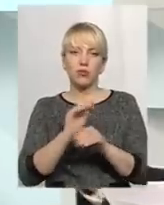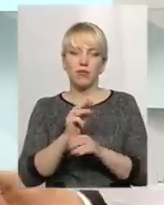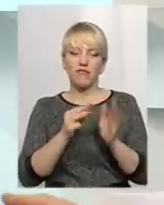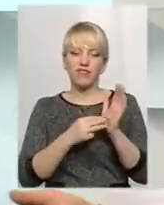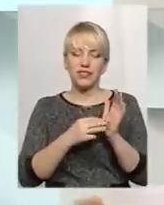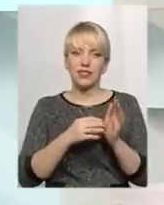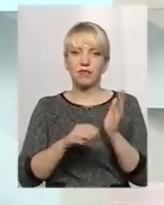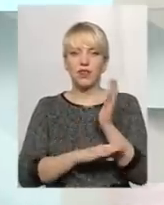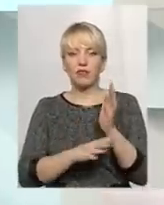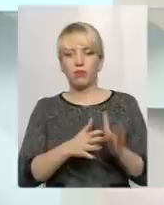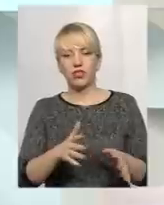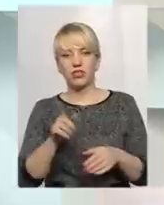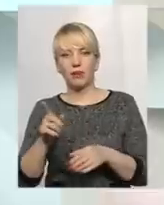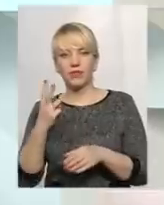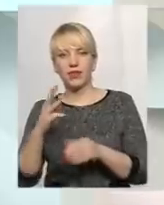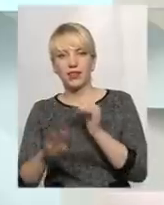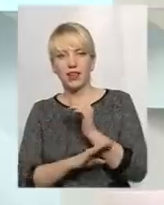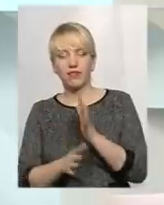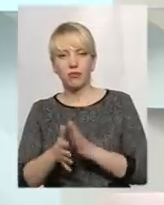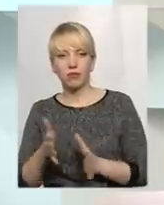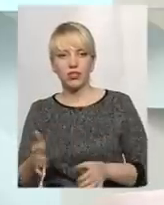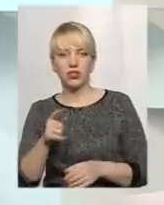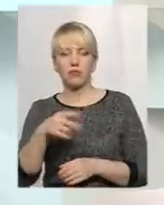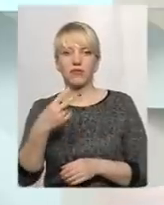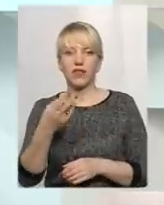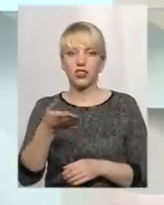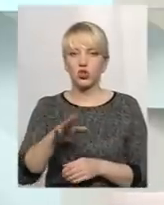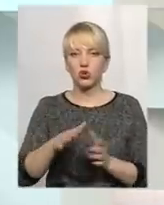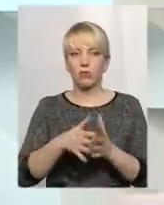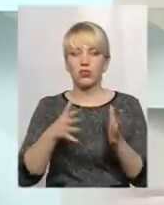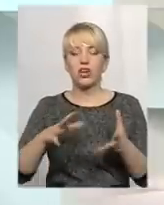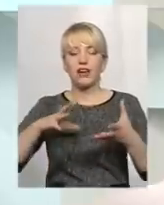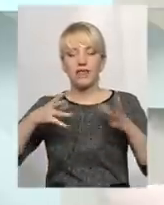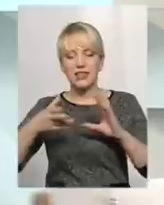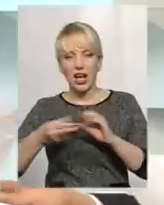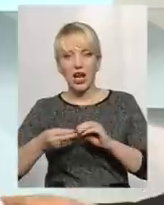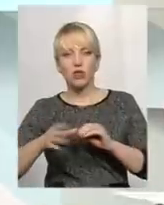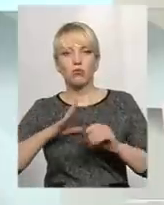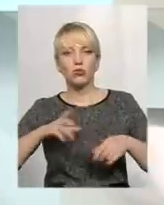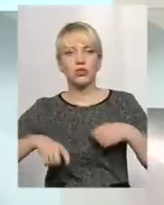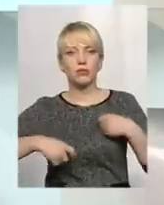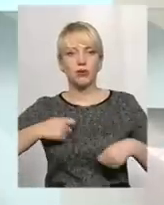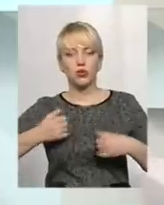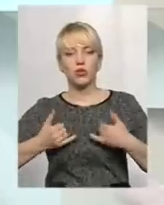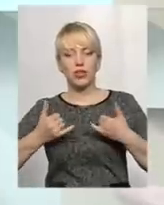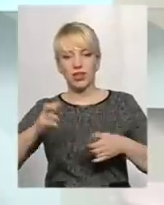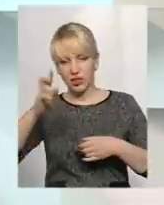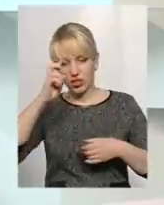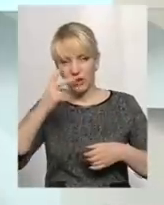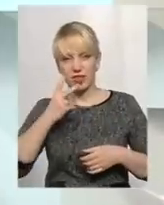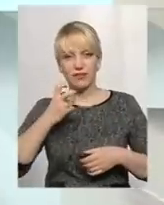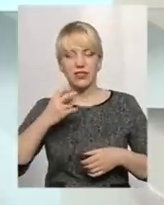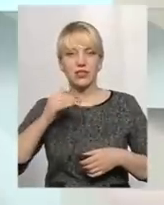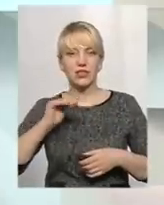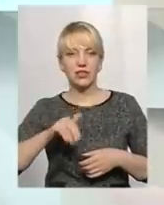більше, там на 3 дерева більше. І загальна сума, яка завдана державою наслідок цих фактів, вона більша, ніж 200